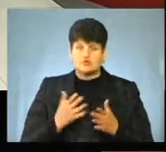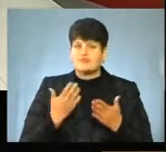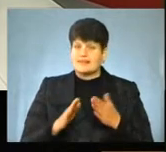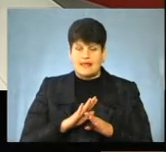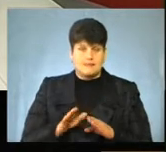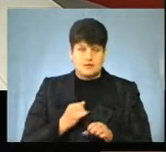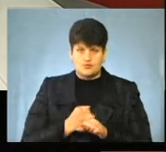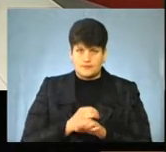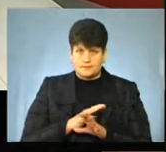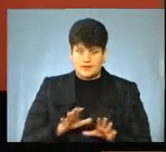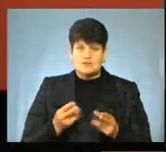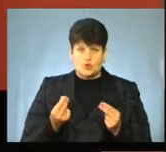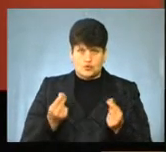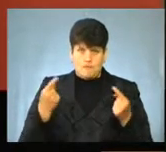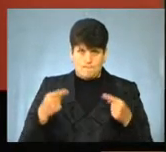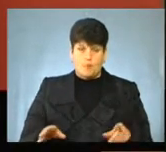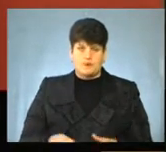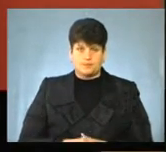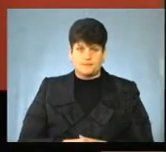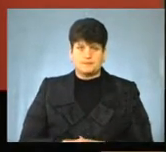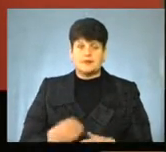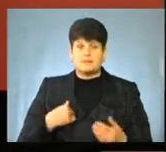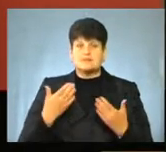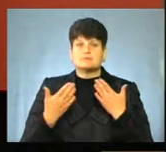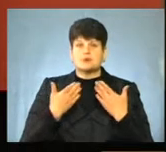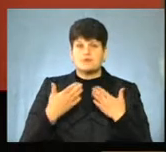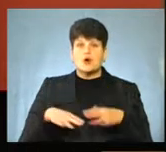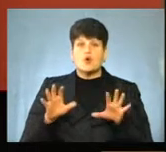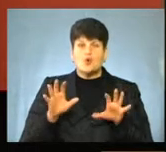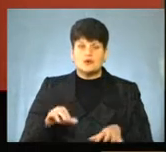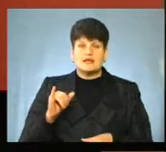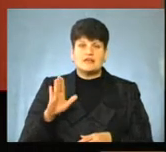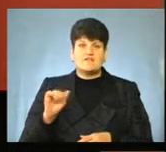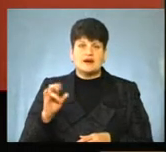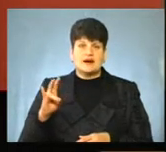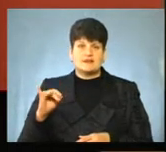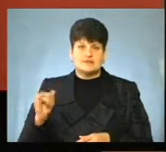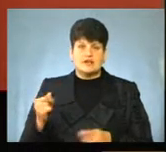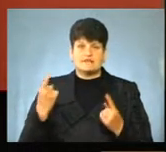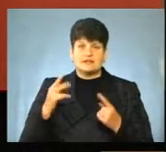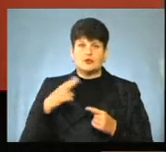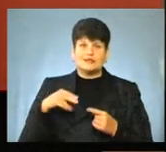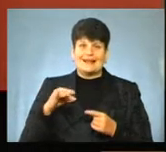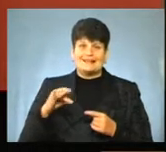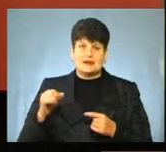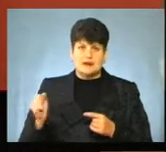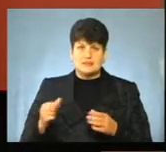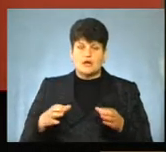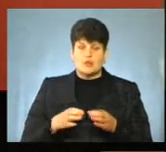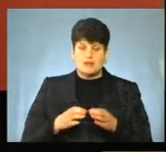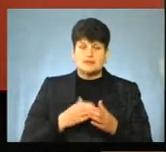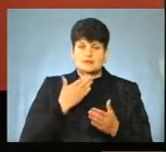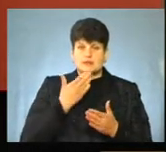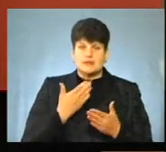запрацює, то ці гроші пропадуть. Власне, ми поспілкувалися з головами Іванівської та Великодидеркальської громади, запитали, яка ситуація із